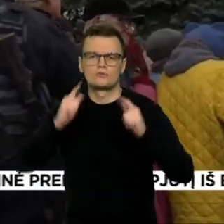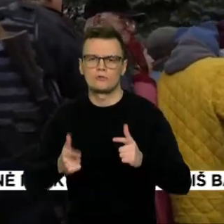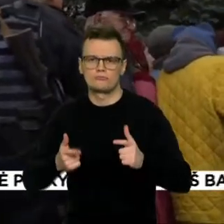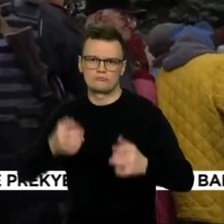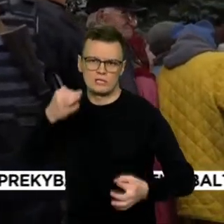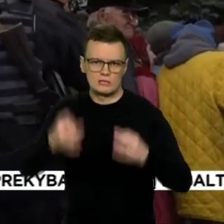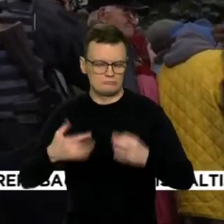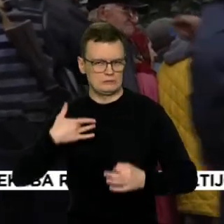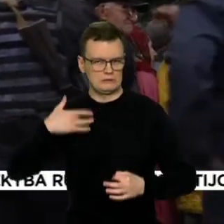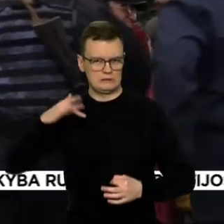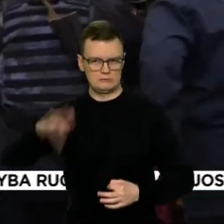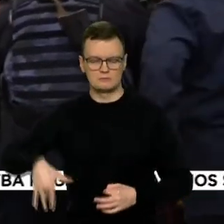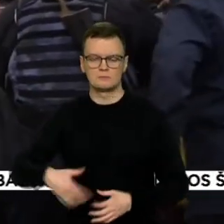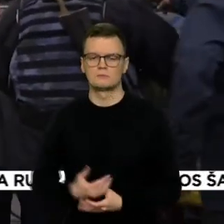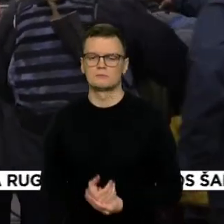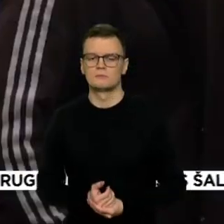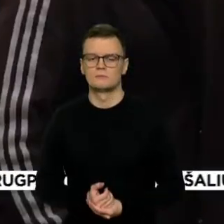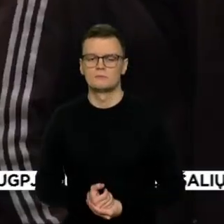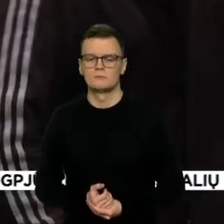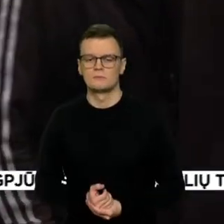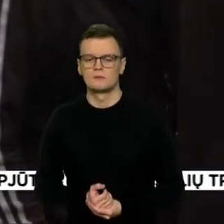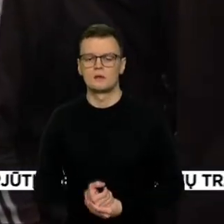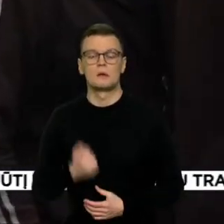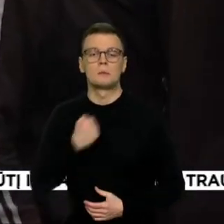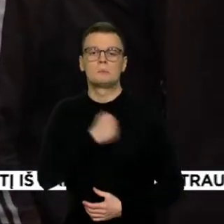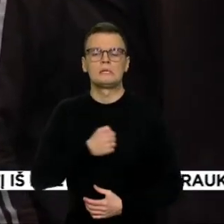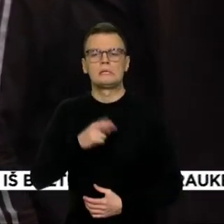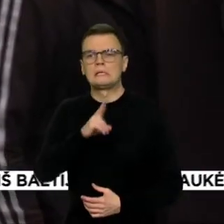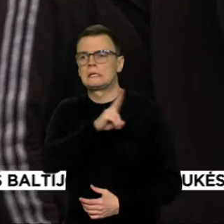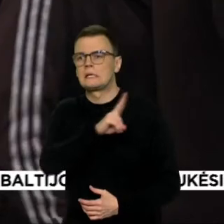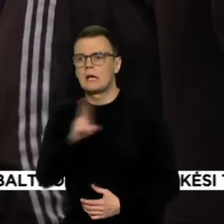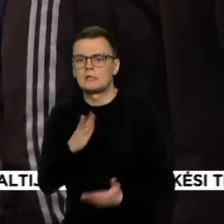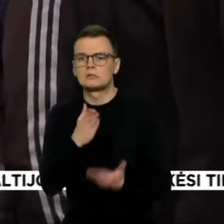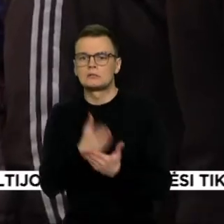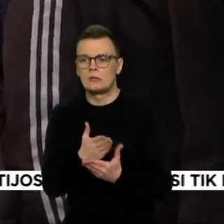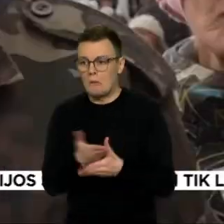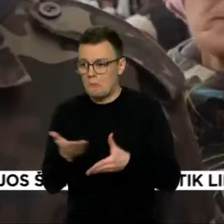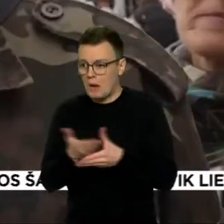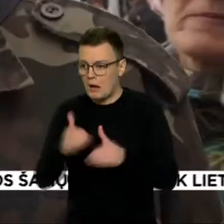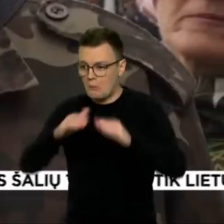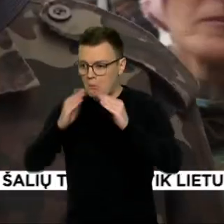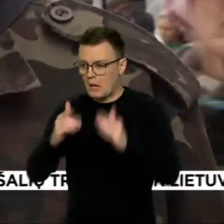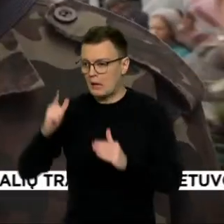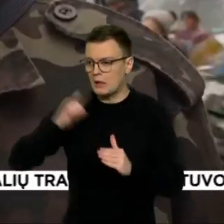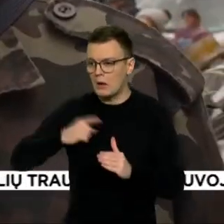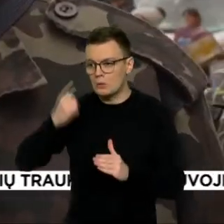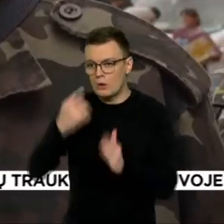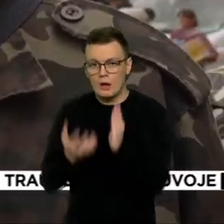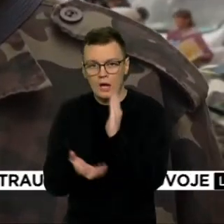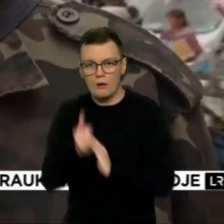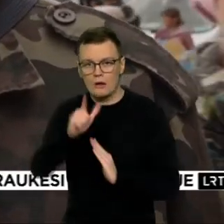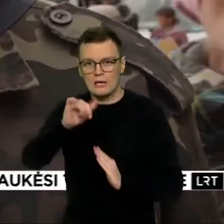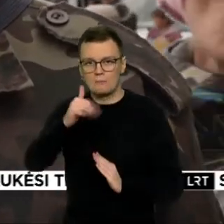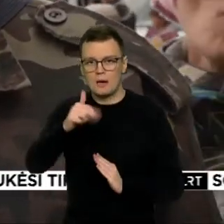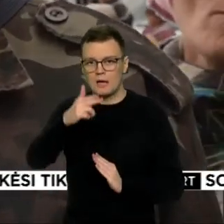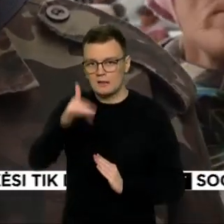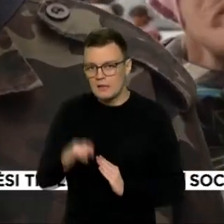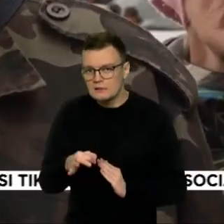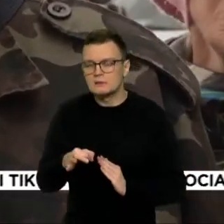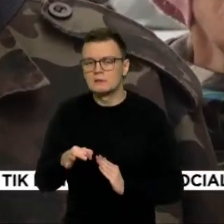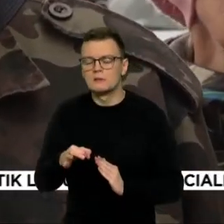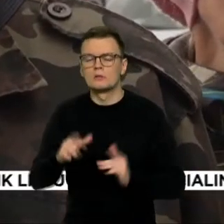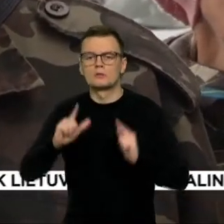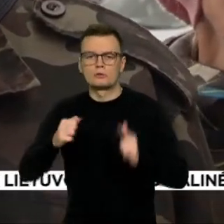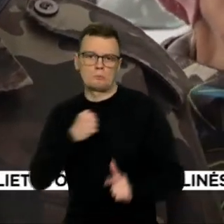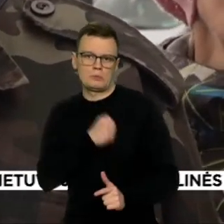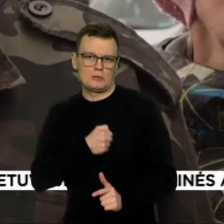Baimeje, sako, gyvenė ir prie pagalbos paketų besiburiuojantys išlaisvinto limano gyventojai. Iš namų išeidavome retai,